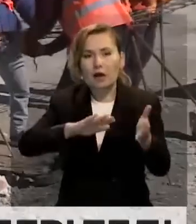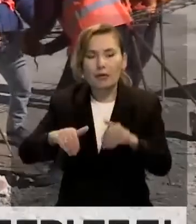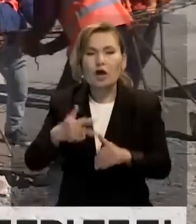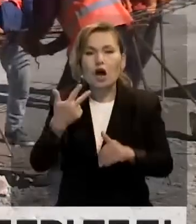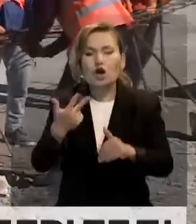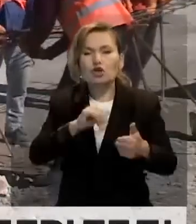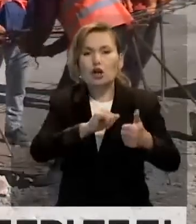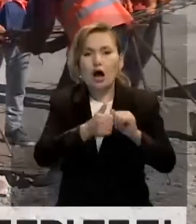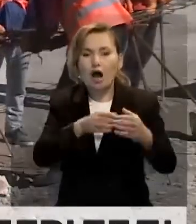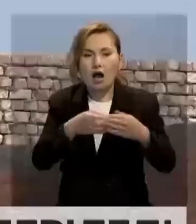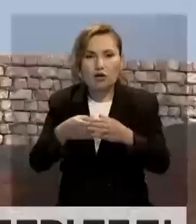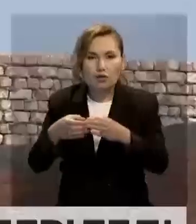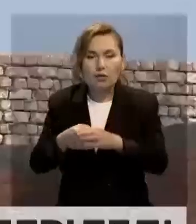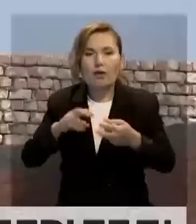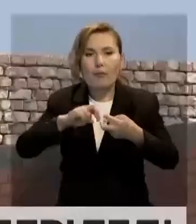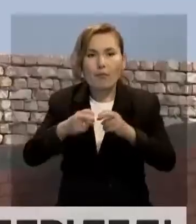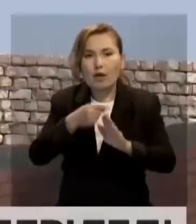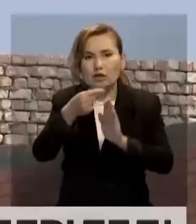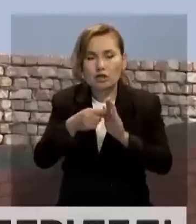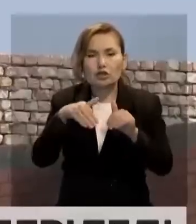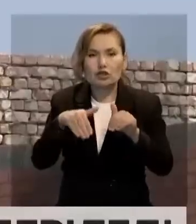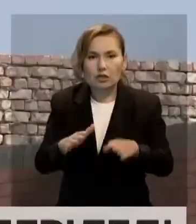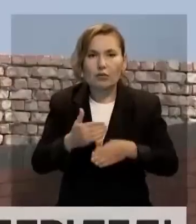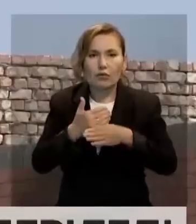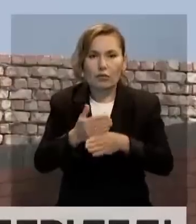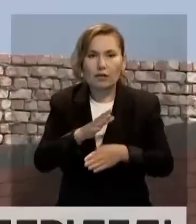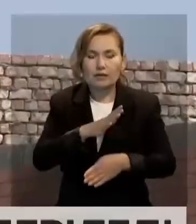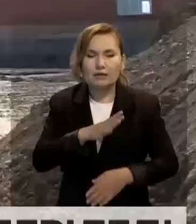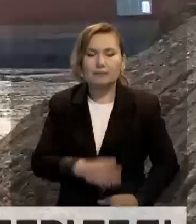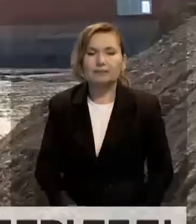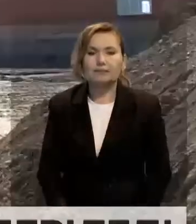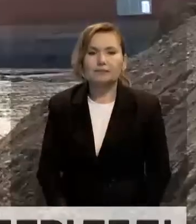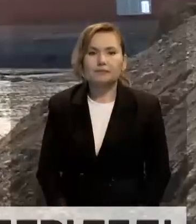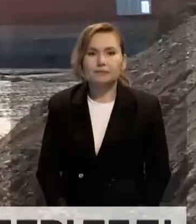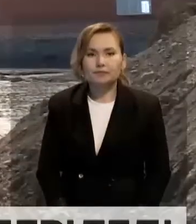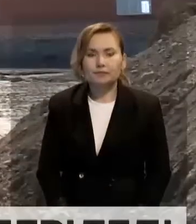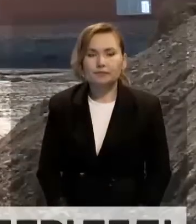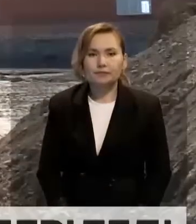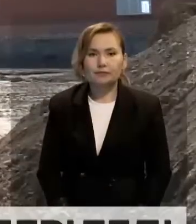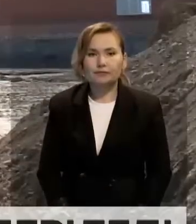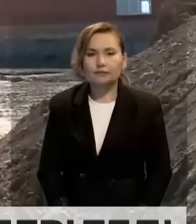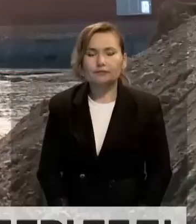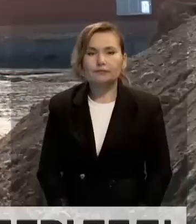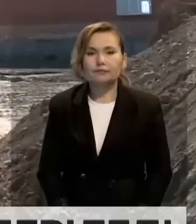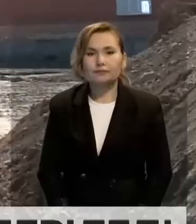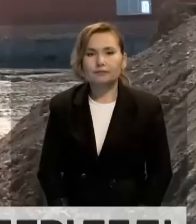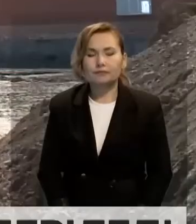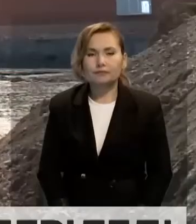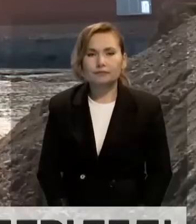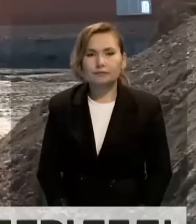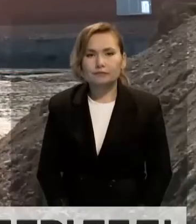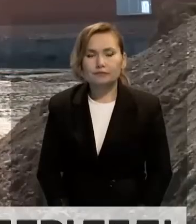ауысынмен оқу мәселесіде 6 мін тапқан. Нұрлан Жақпек, Нұржамызарап, Шинайт Мухамед бәрілдайып, Қызбордау обылысы, Хабар 24.